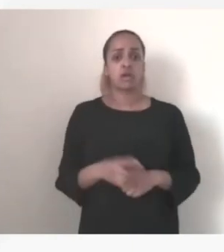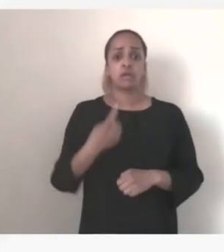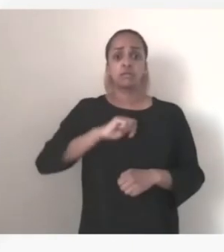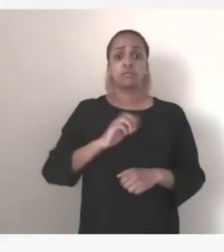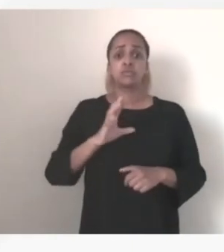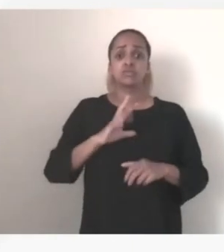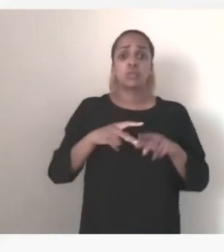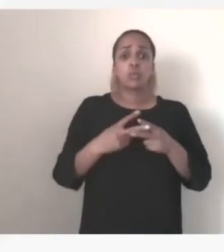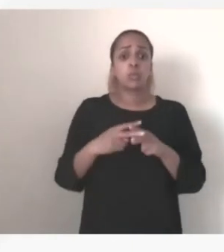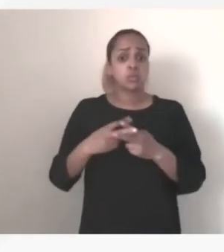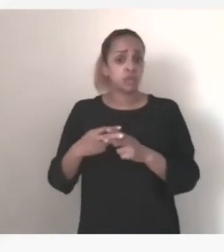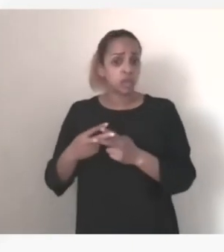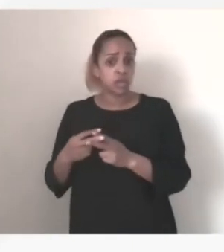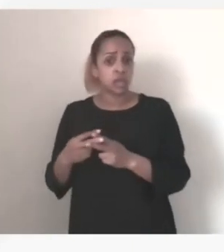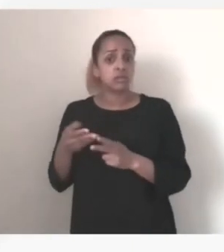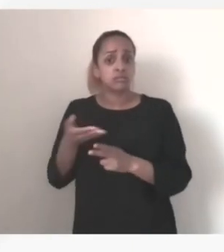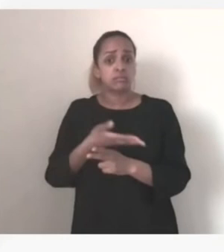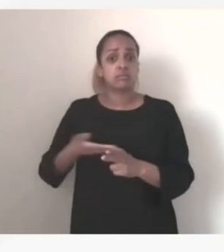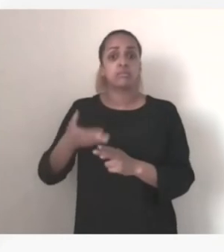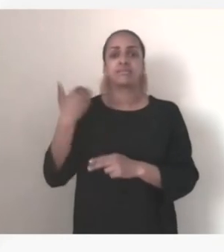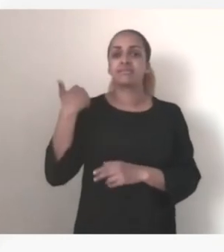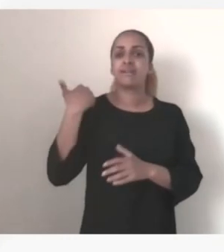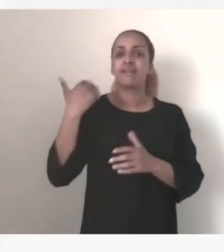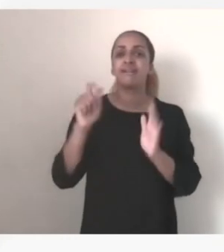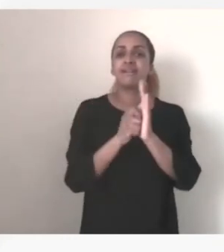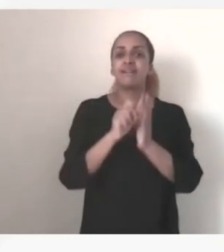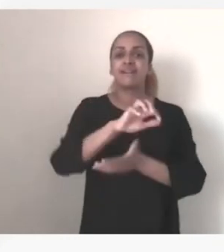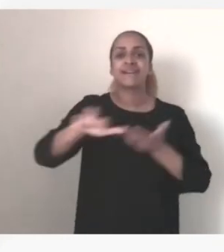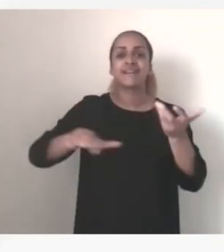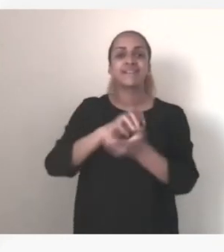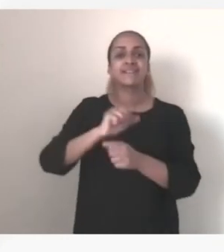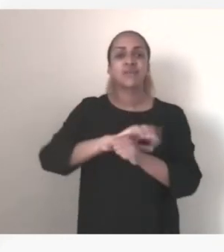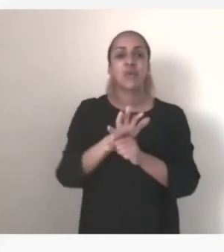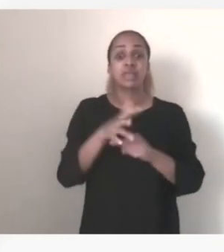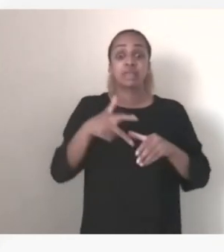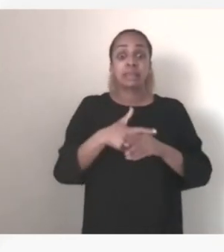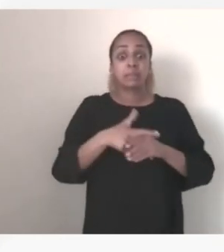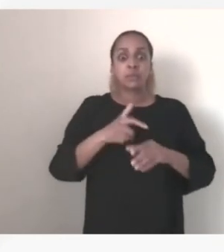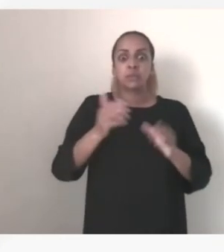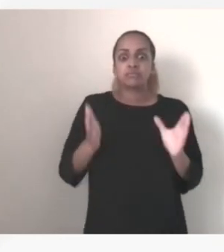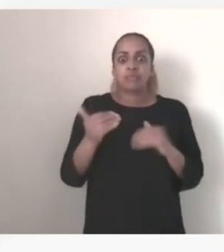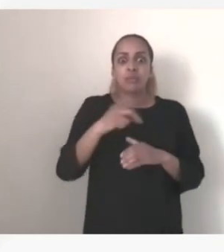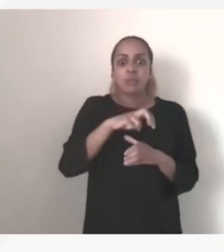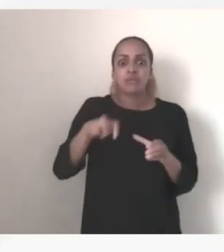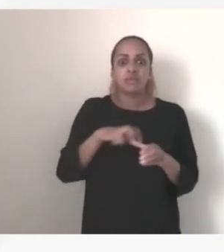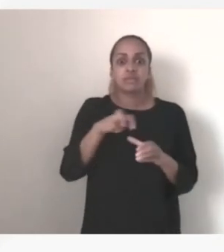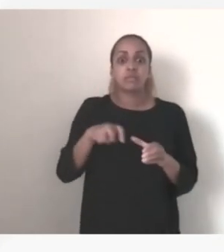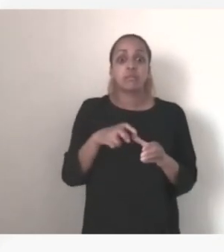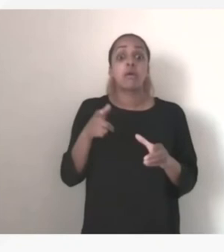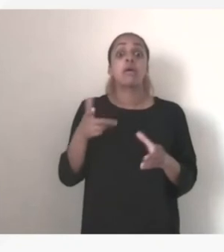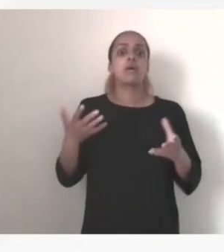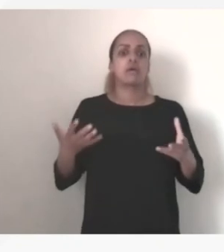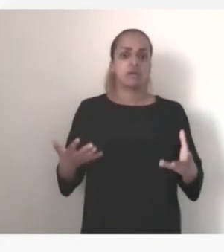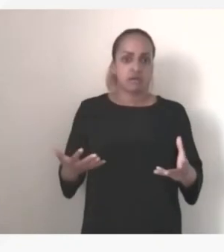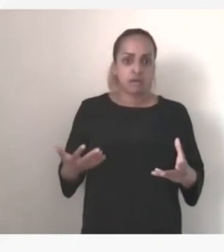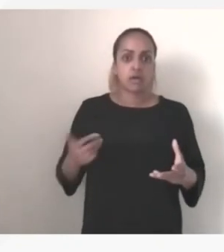la première crise du Covid au début avec le confinement, c'est évidemment en m'appuyant sur le fait qu'ils avaient bien mis en œuvre que j'ai pu moi